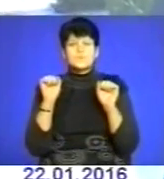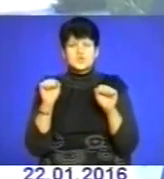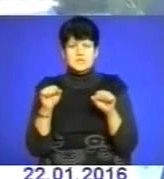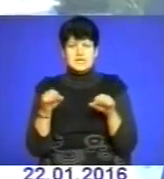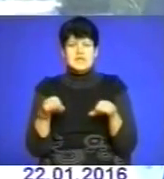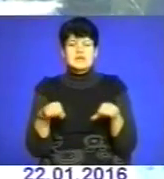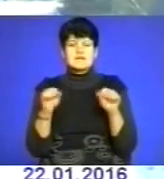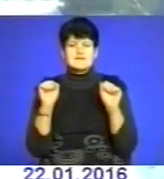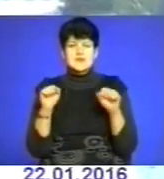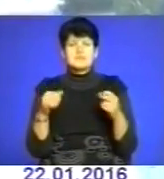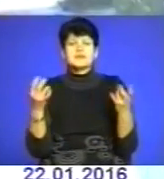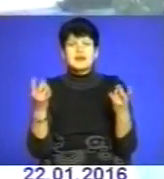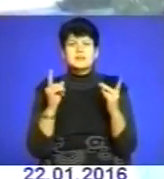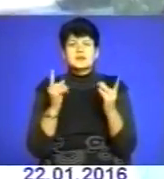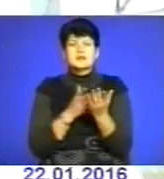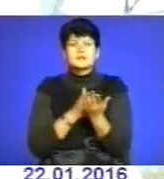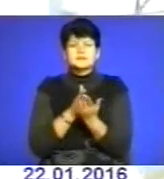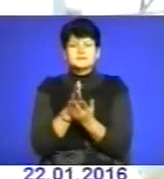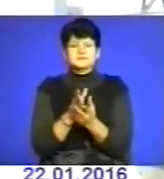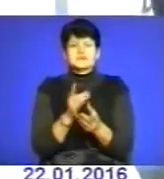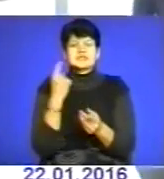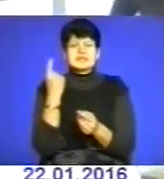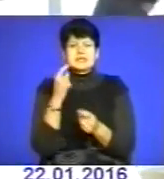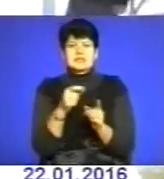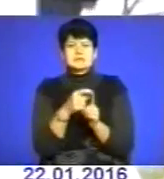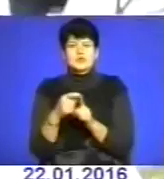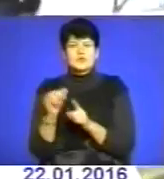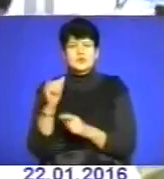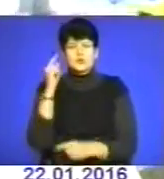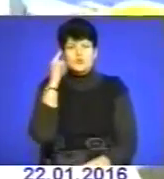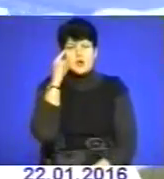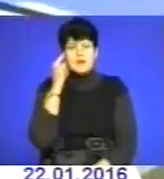Треба лише рухатися в цьому напрямку з єдиним словом і думками.